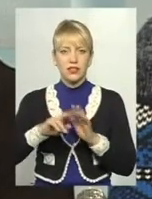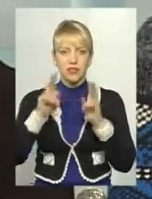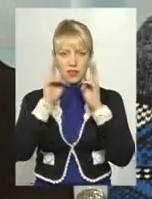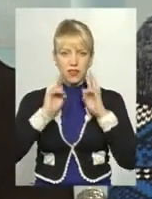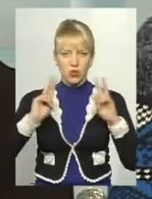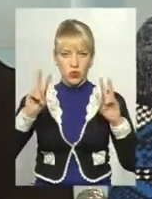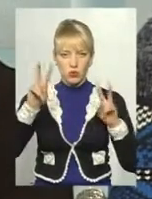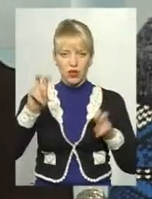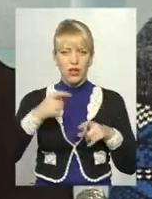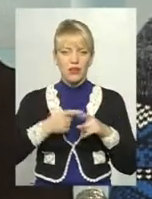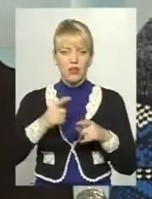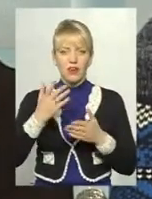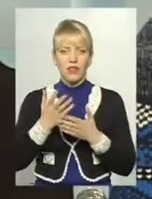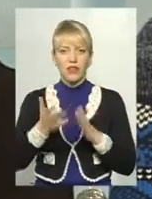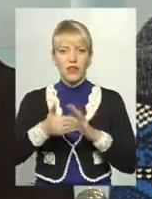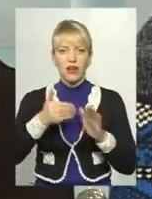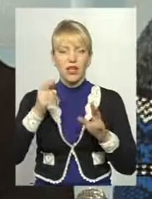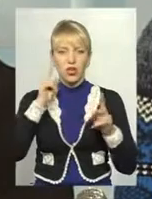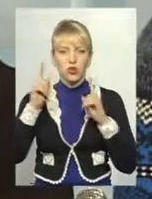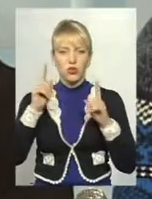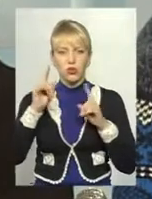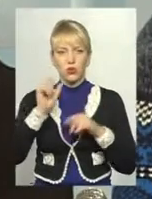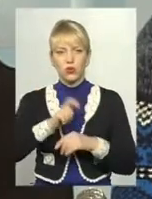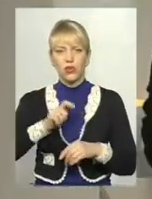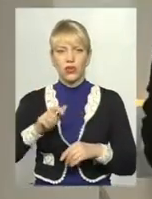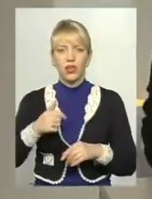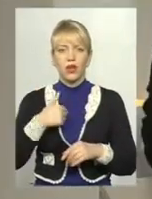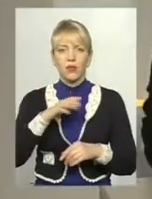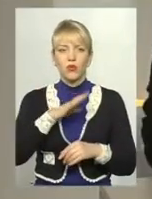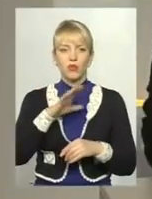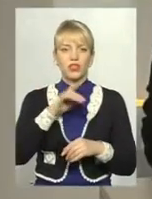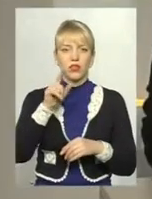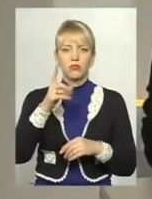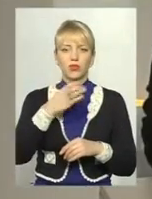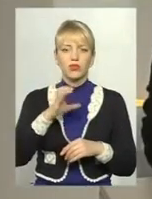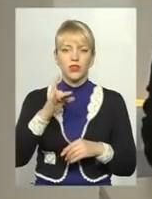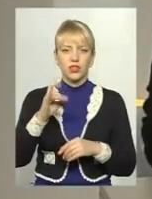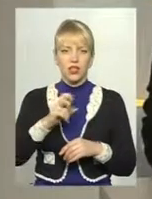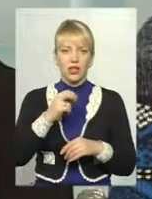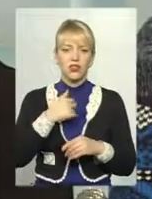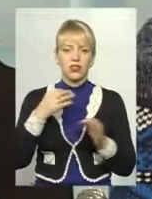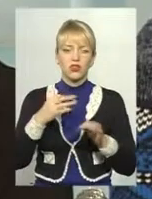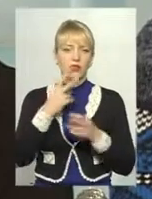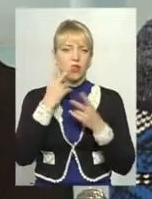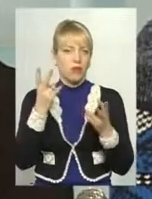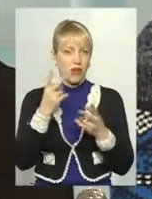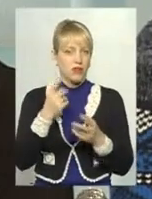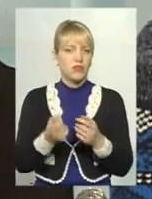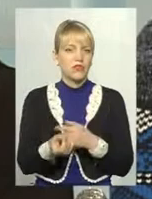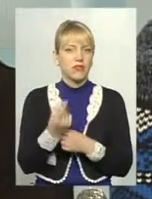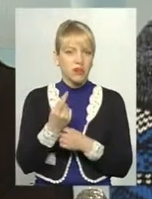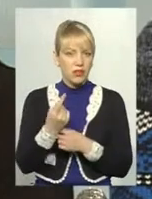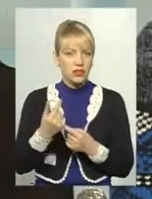в людей. Вони, бувши там вже сотню разів, кажуть, я нічого не бачив, я нічого не знаю. Тому що, я